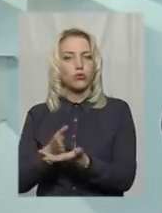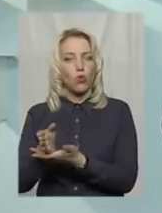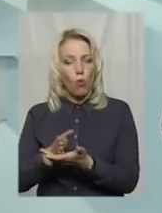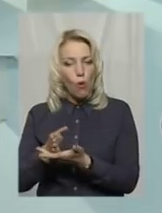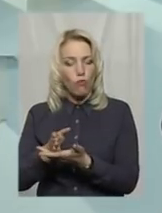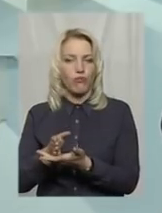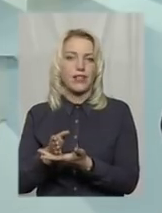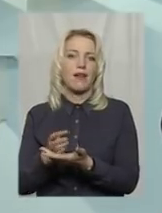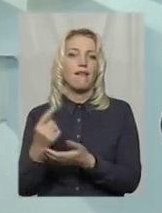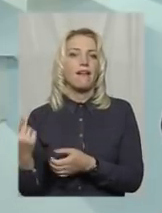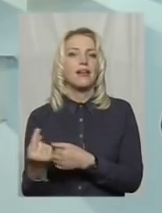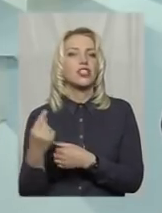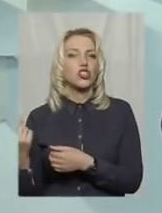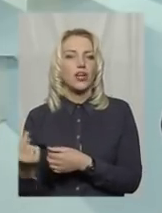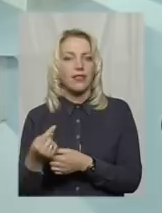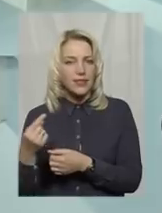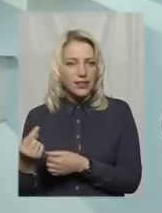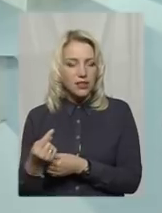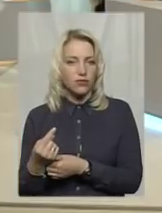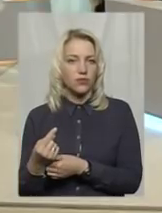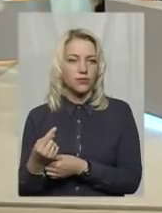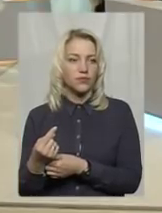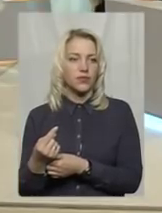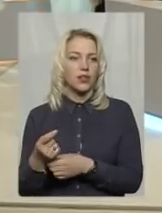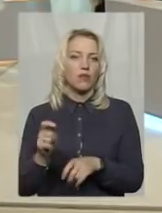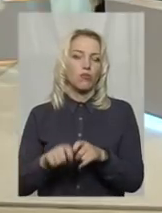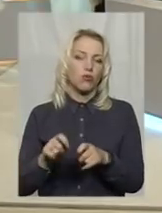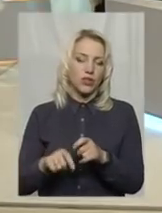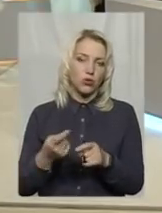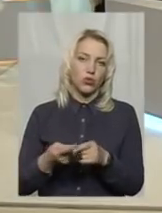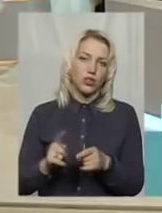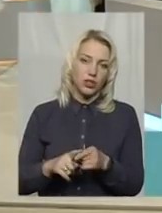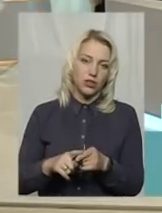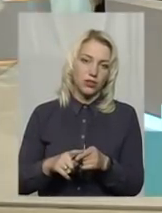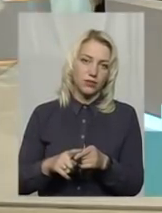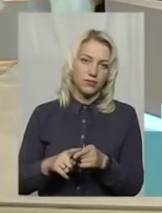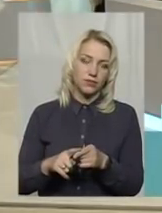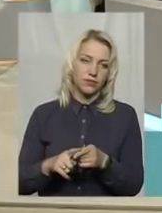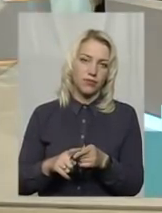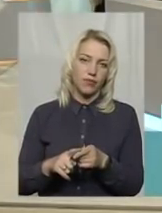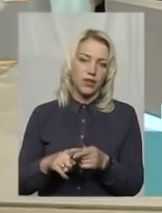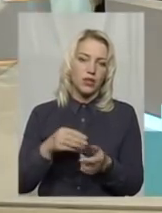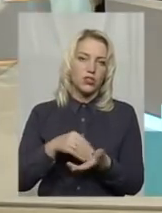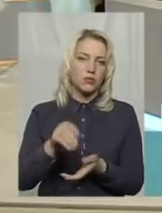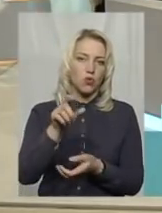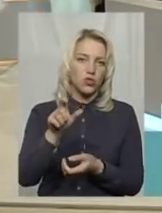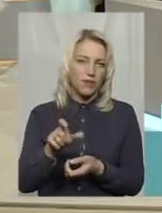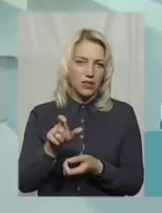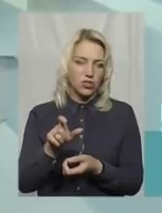лічильників, обслуговування повірку їх і так далі. споживач